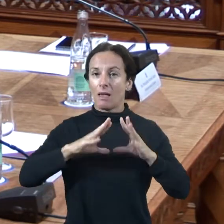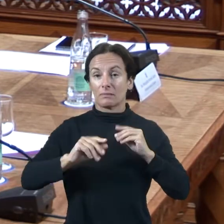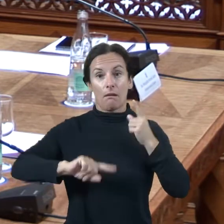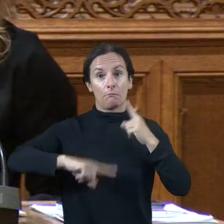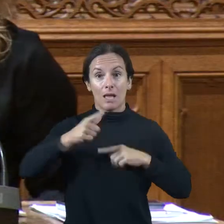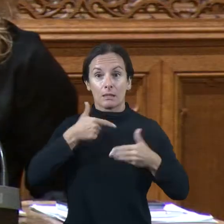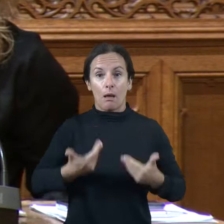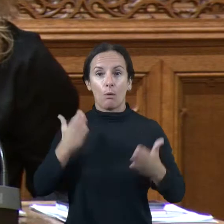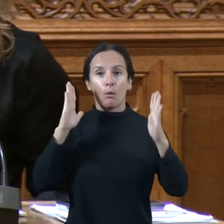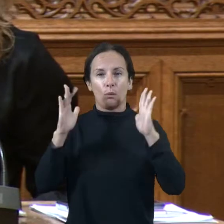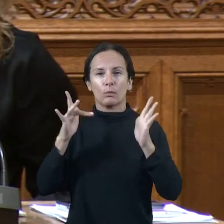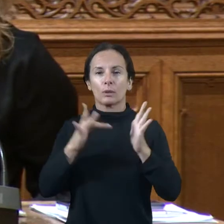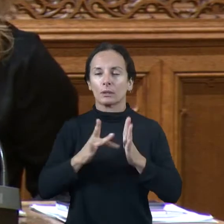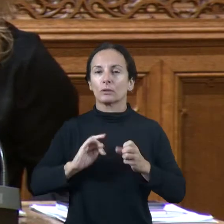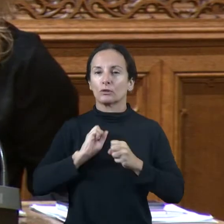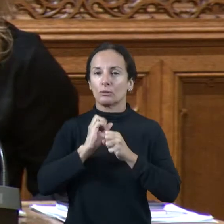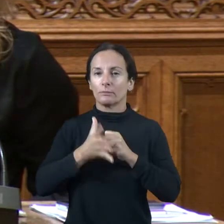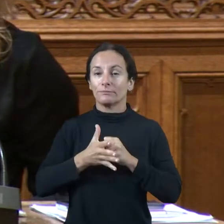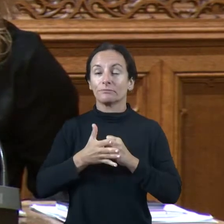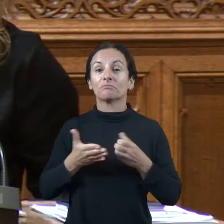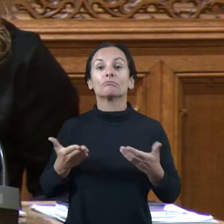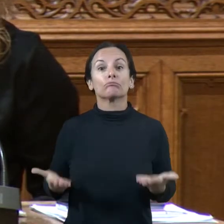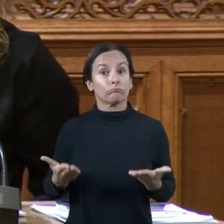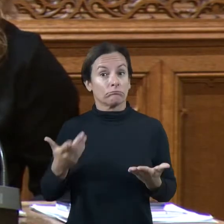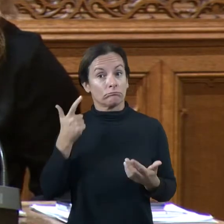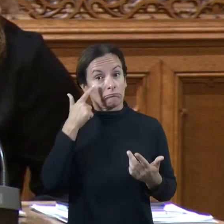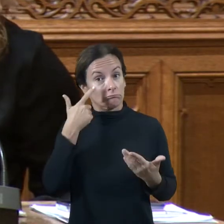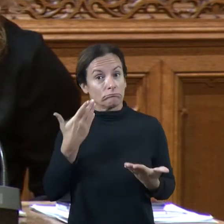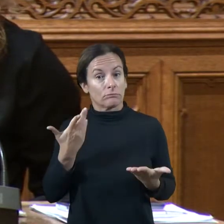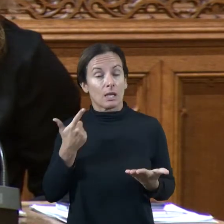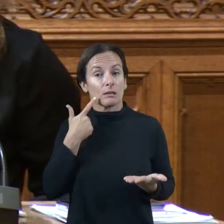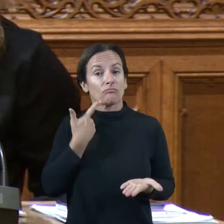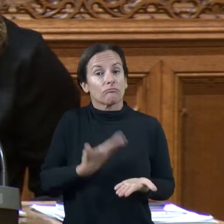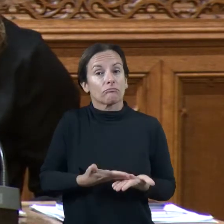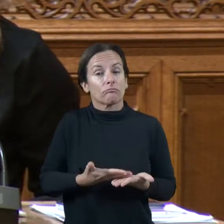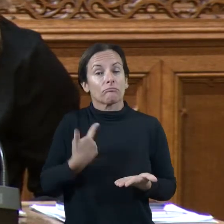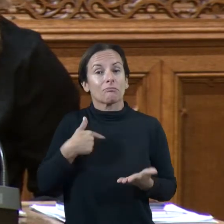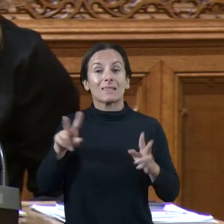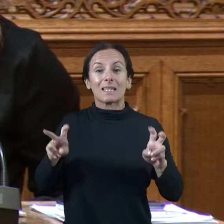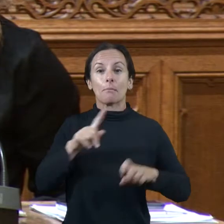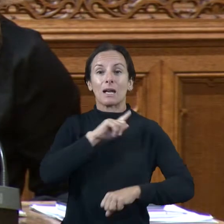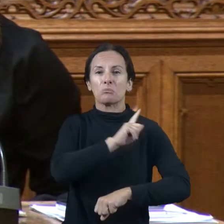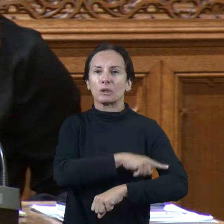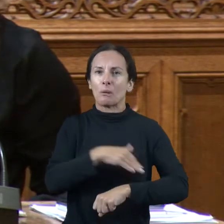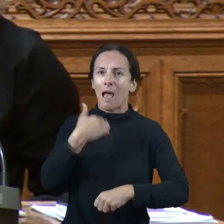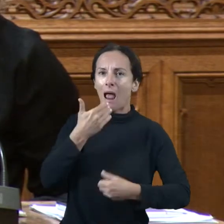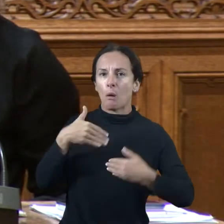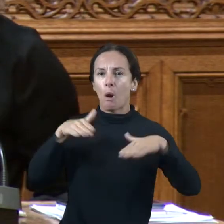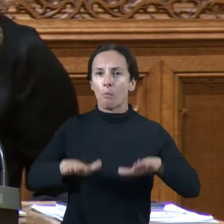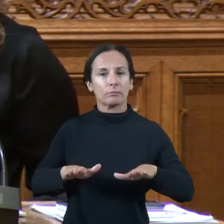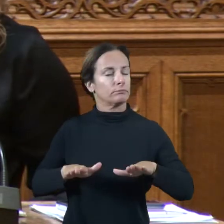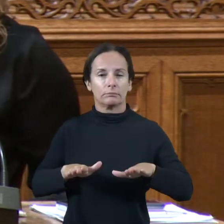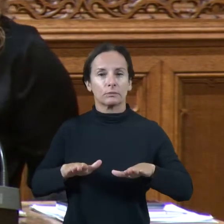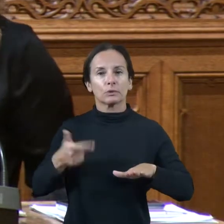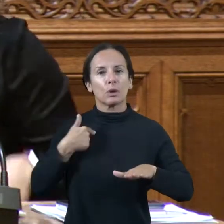de pandèmia. Com heu pogut veure, a nivell esportiu no mos hem aturat, mos hem anat adaptant cada vegada a sa normativa, en continuant fent activitats